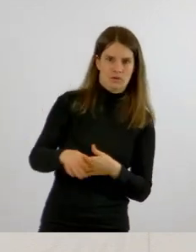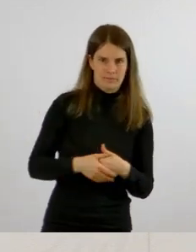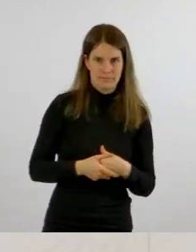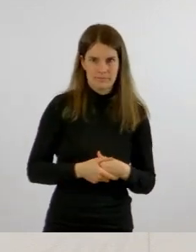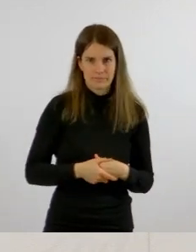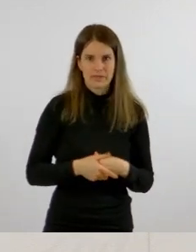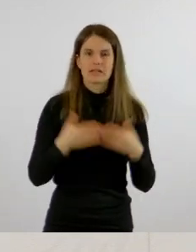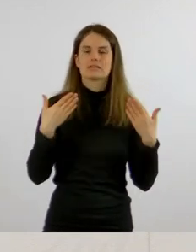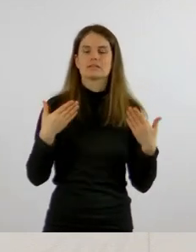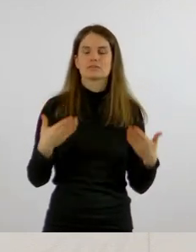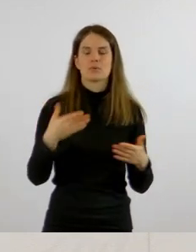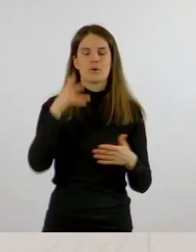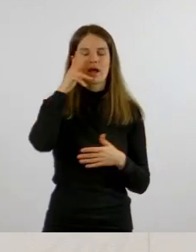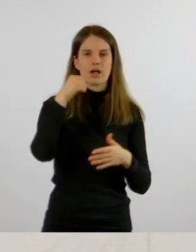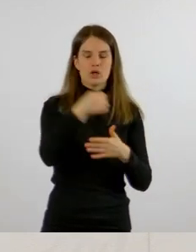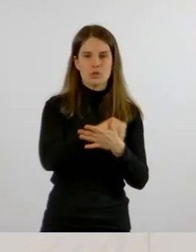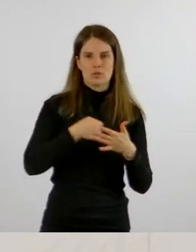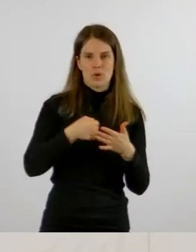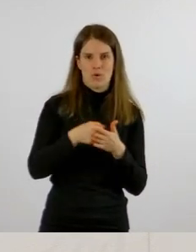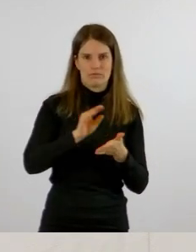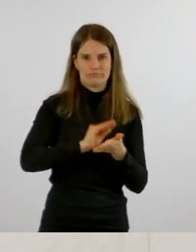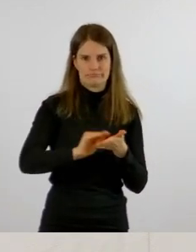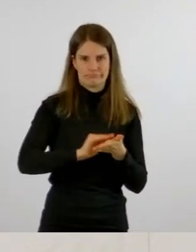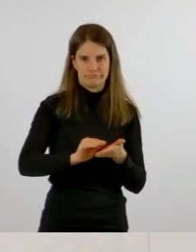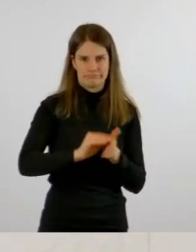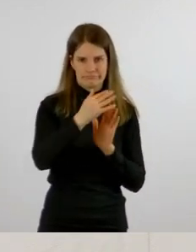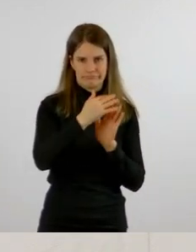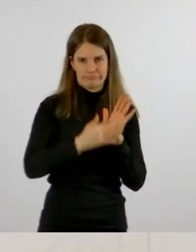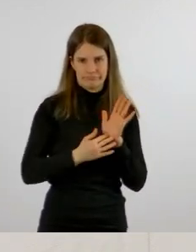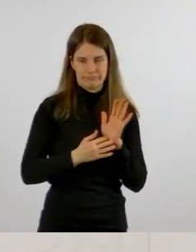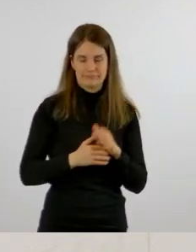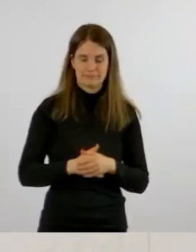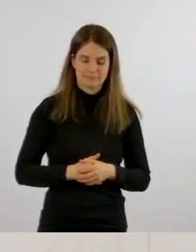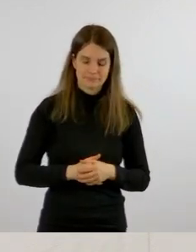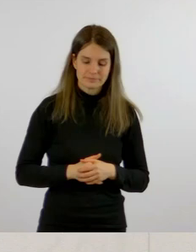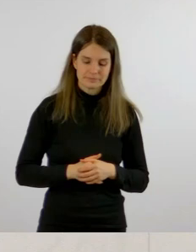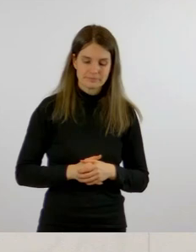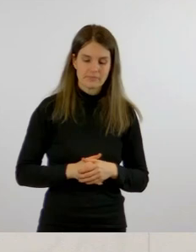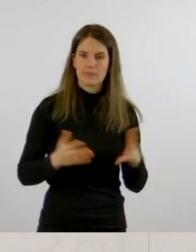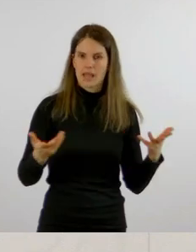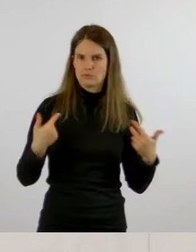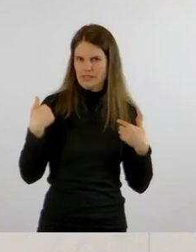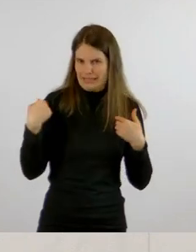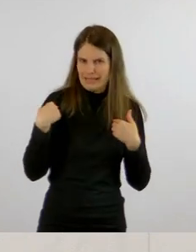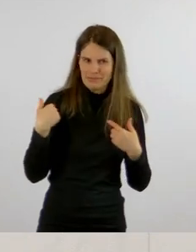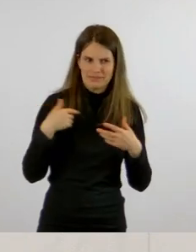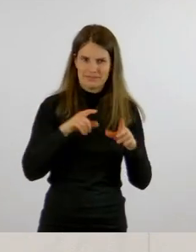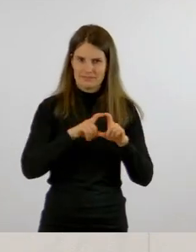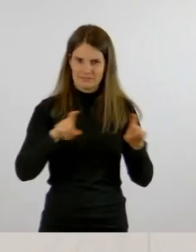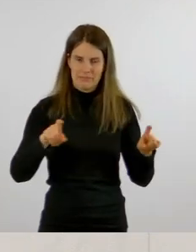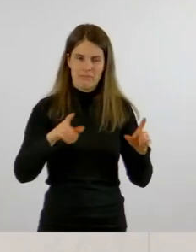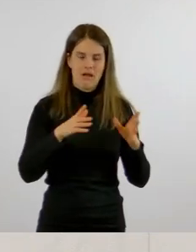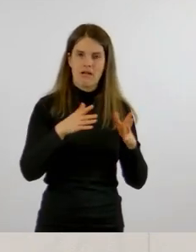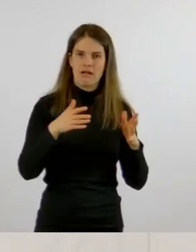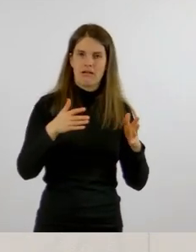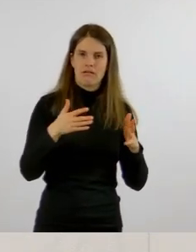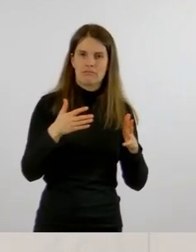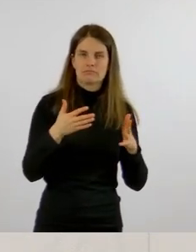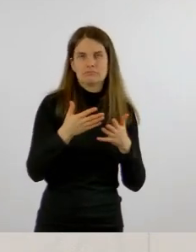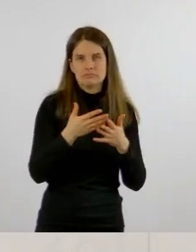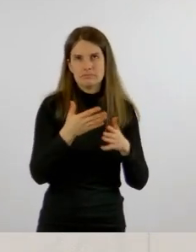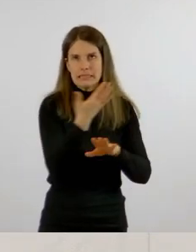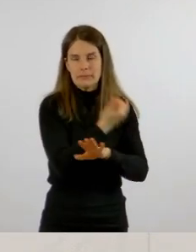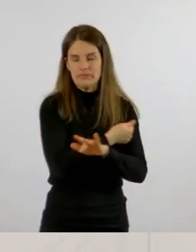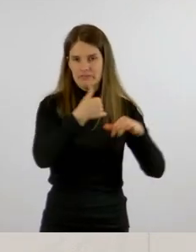Zu der Frage, wie wir mit der einrichtungsbezogenen Impfpflicht umgehen, habe ich ja gerade aufgrund der